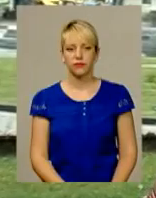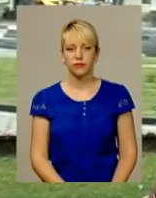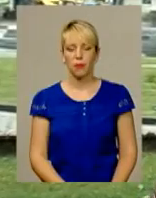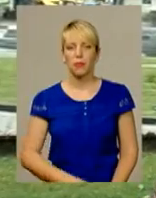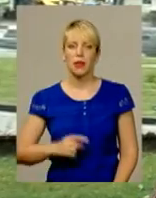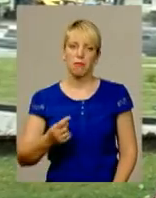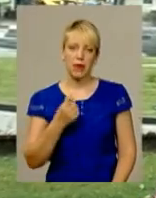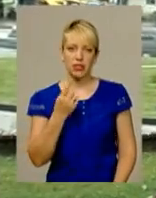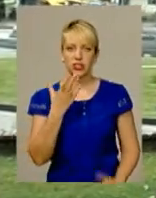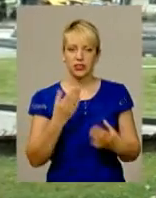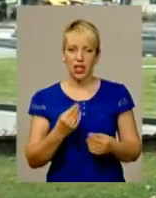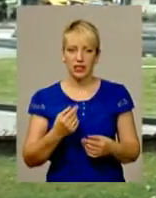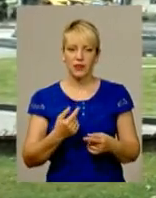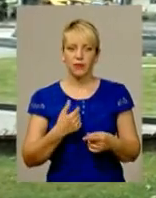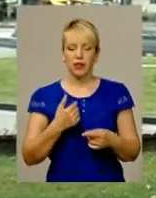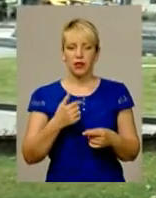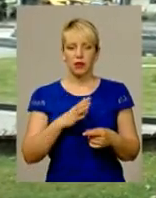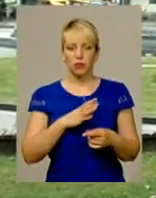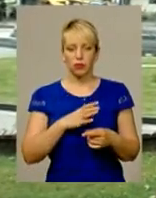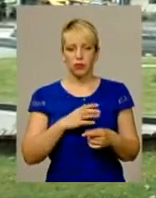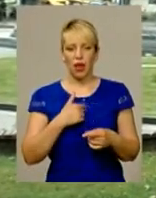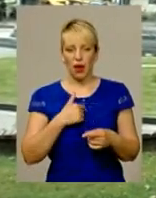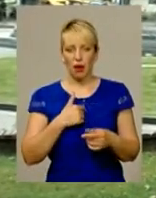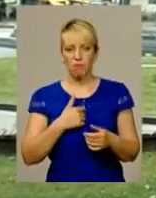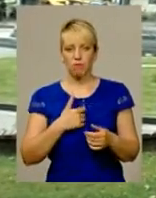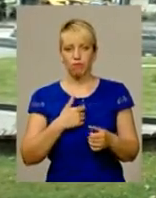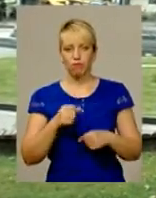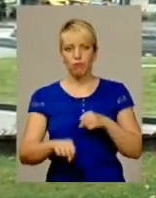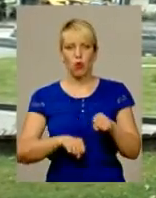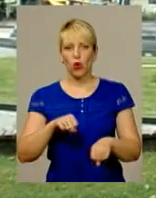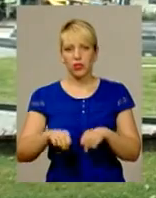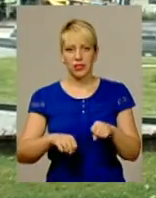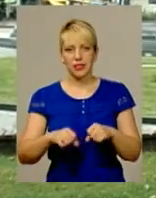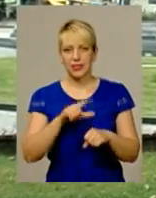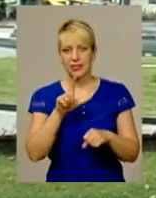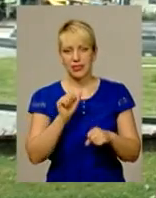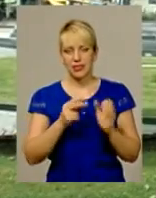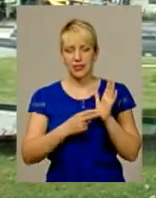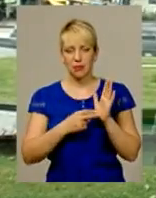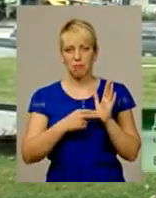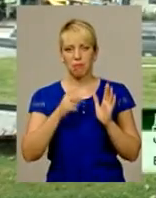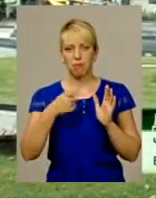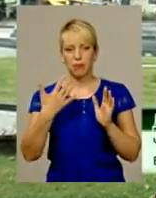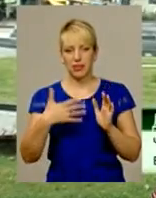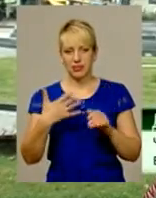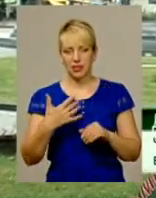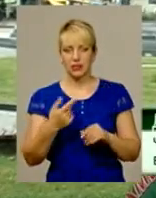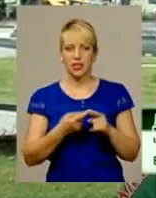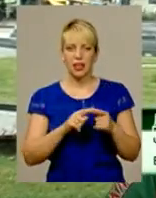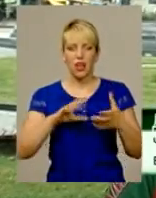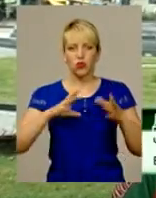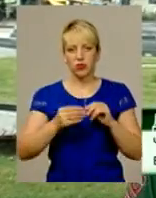Перший день я проїхала за 7,50. Це був результат третє-п'яте місце.